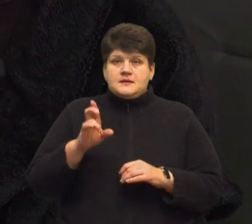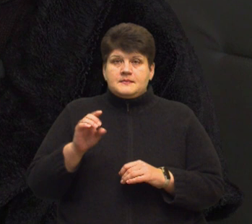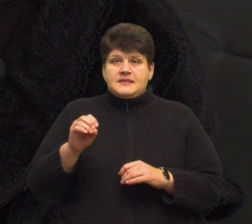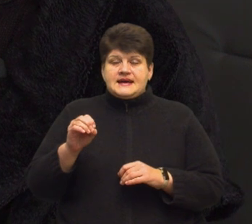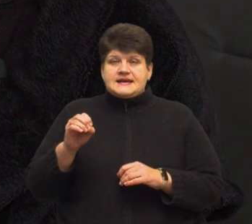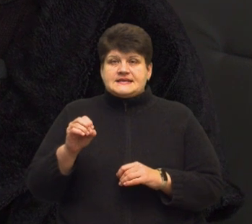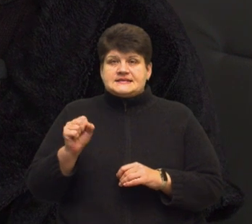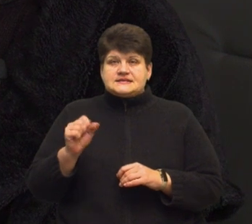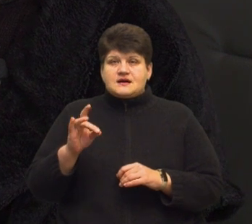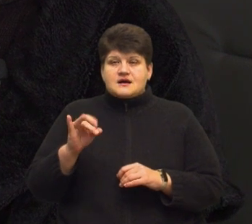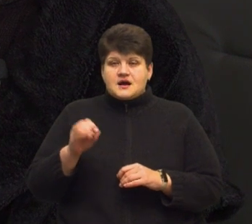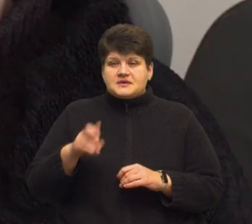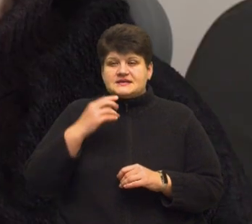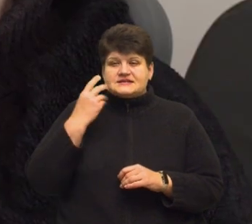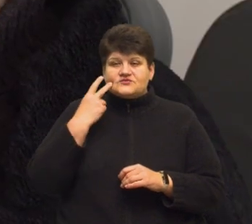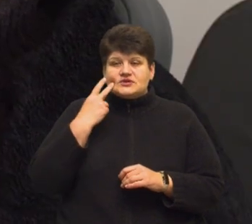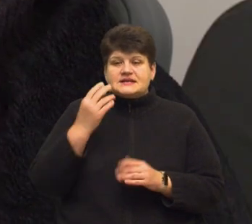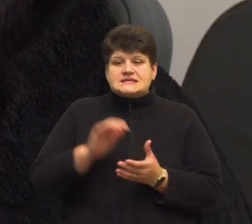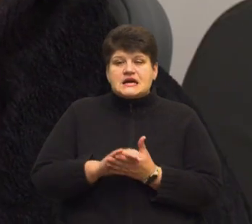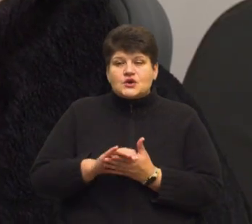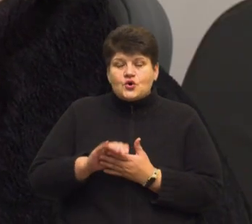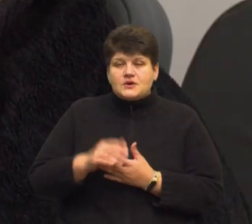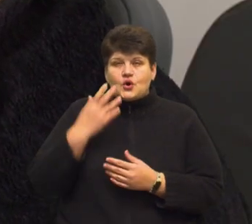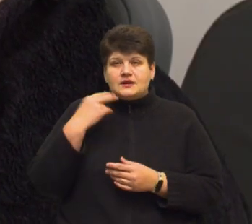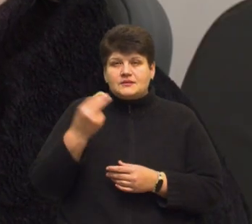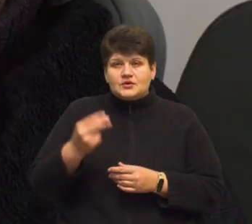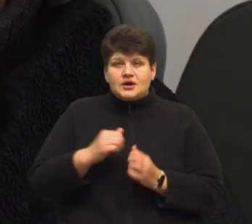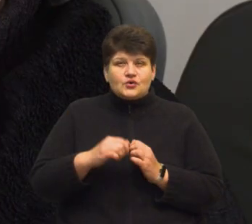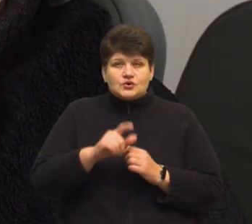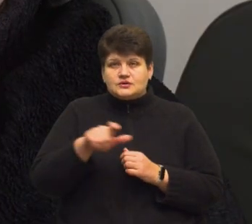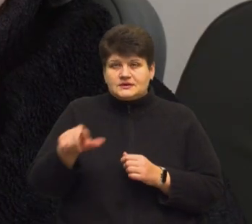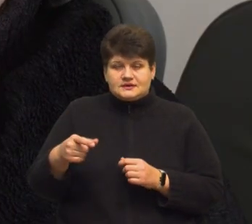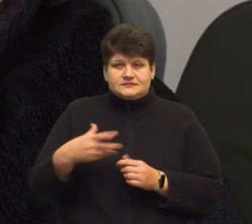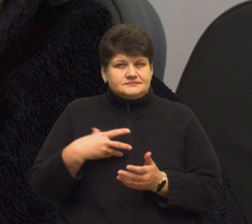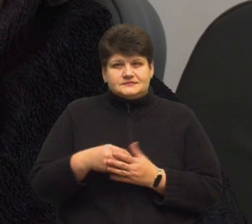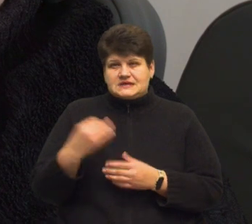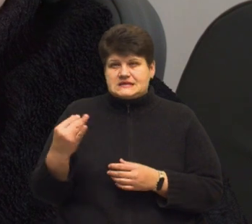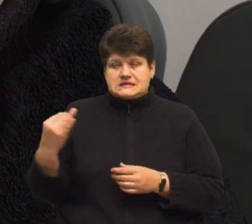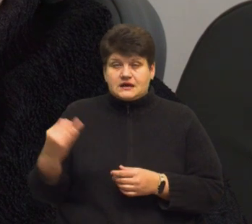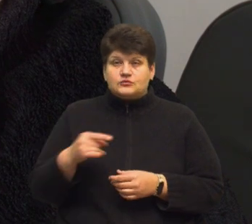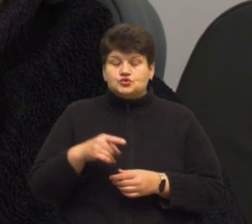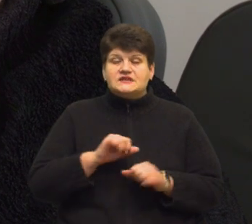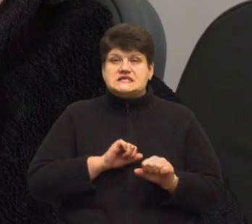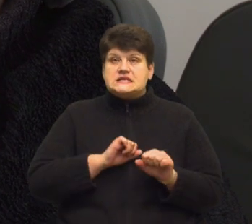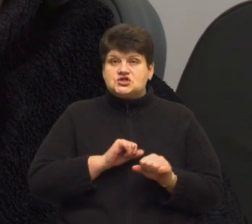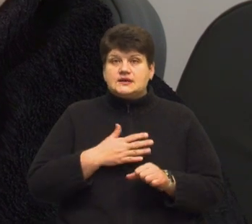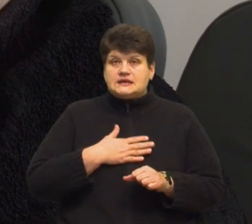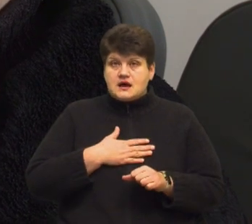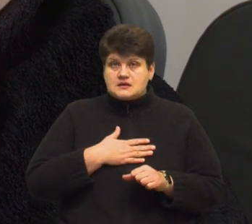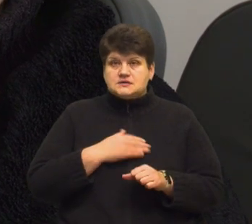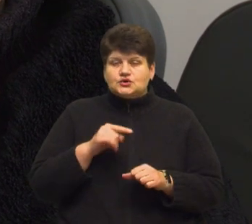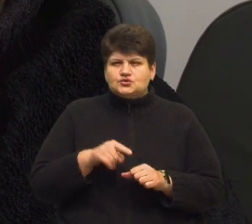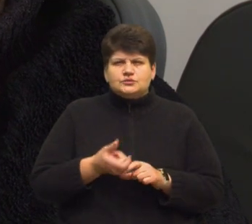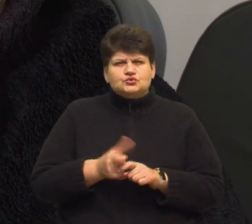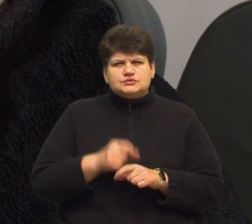завжди знайомлюся з воїнами, коли їх малюю. І кожна людина по-своєму дуже цікава. Те, що вони захищають нас, і те, що їм дуже